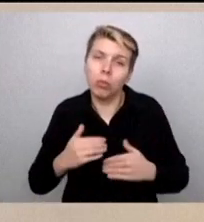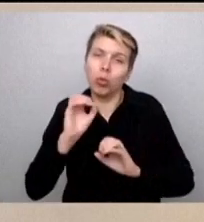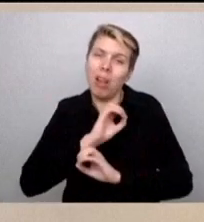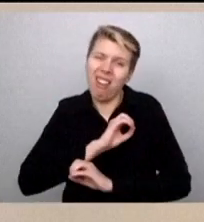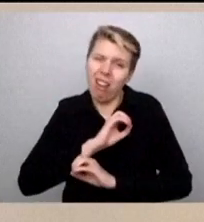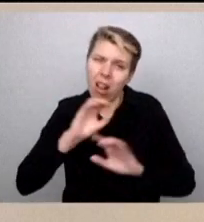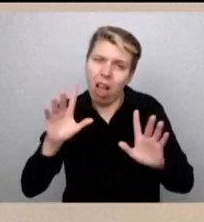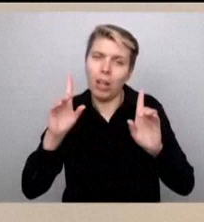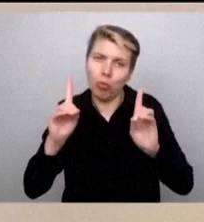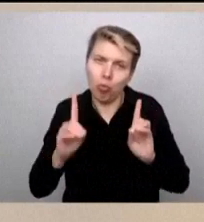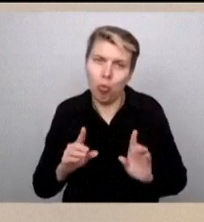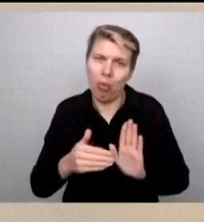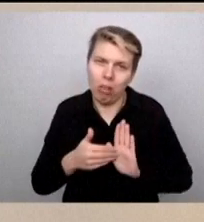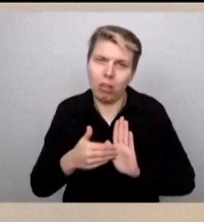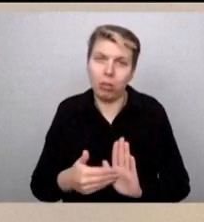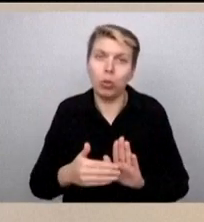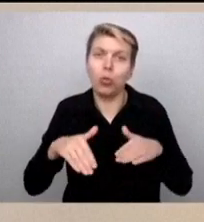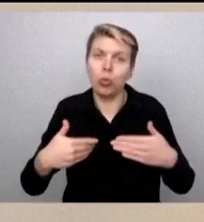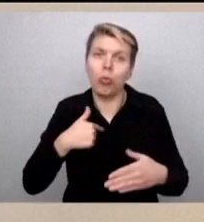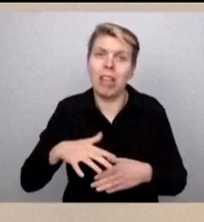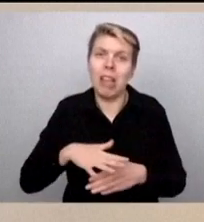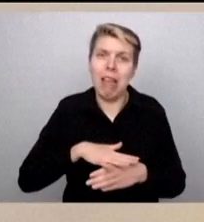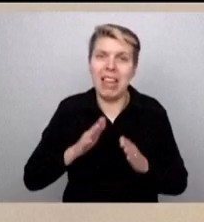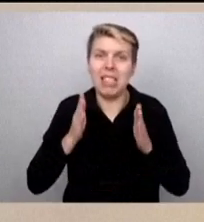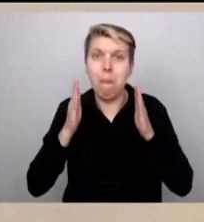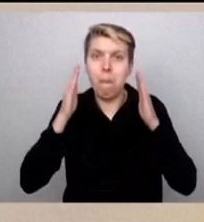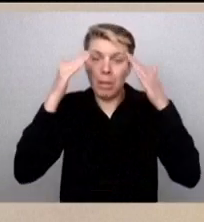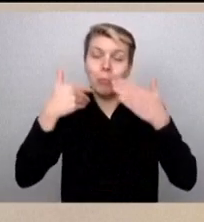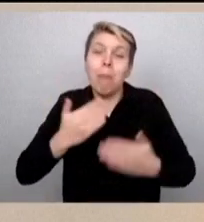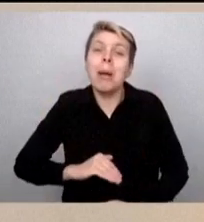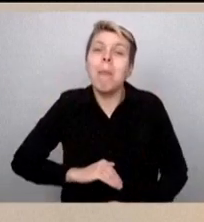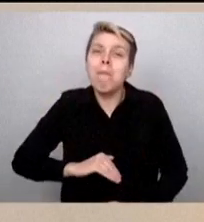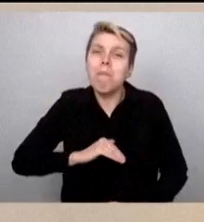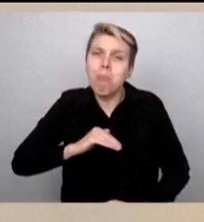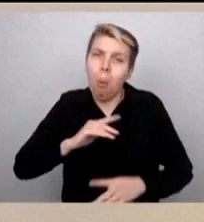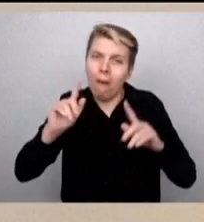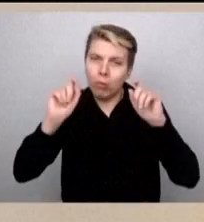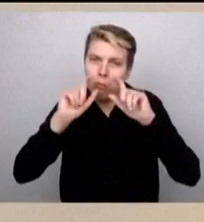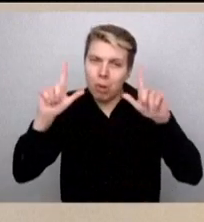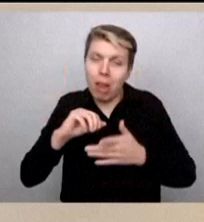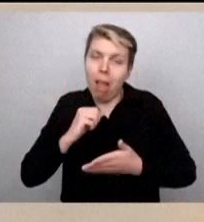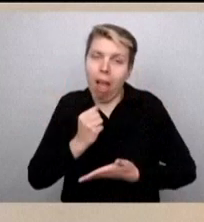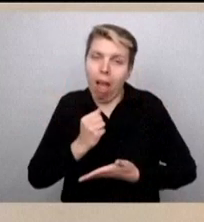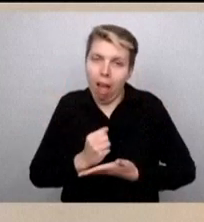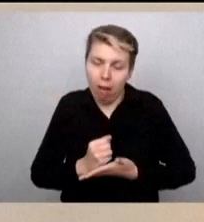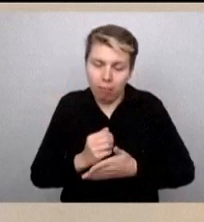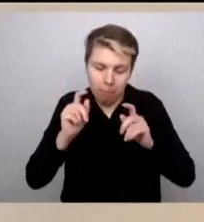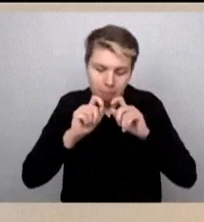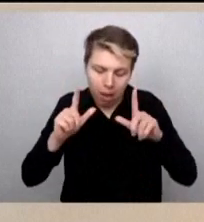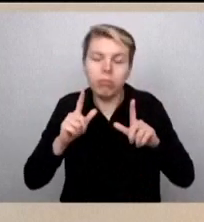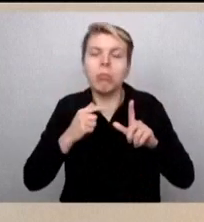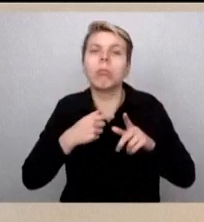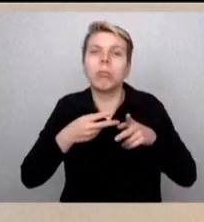Erzbischof trage ich nach meiner moralischen Überzeugung und in meinem Amtsverständnis Verantwortung für das Handeln des